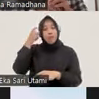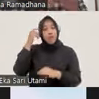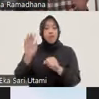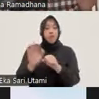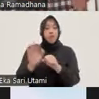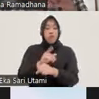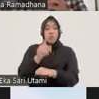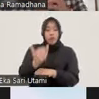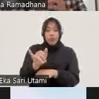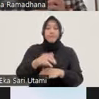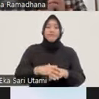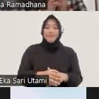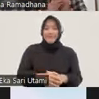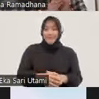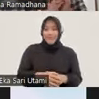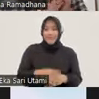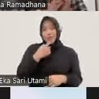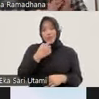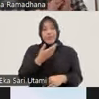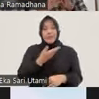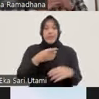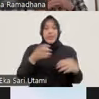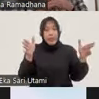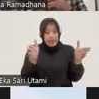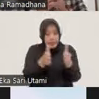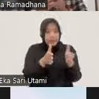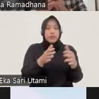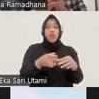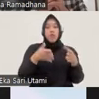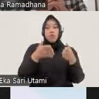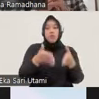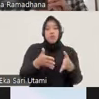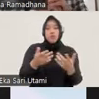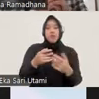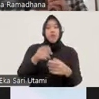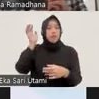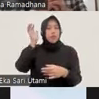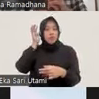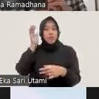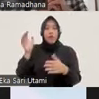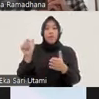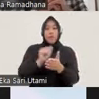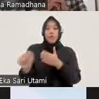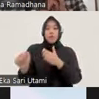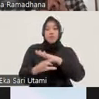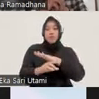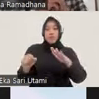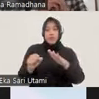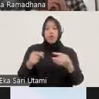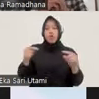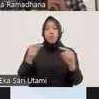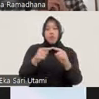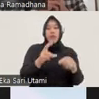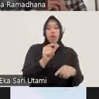sini, saya coba mingkai secara ringkas, khususnya dalam isu pemberantasan korupsi dikaitkan dengan RUU